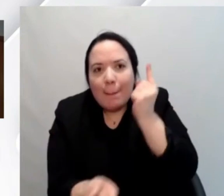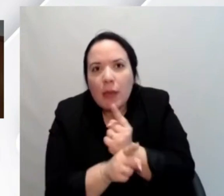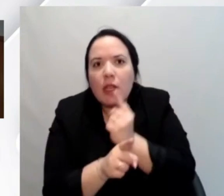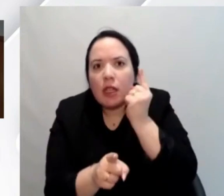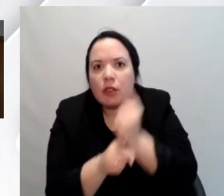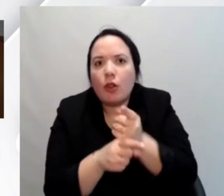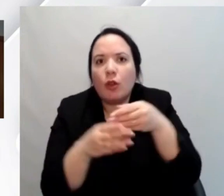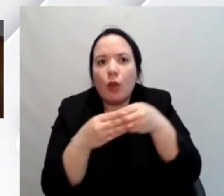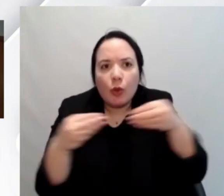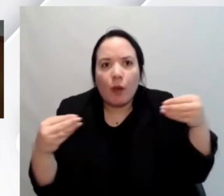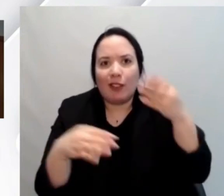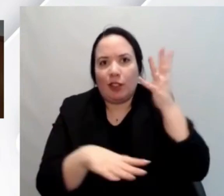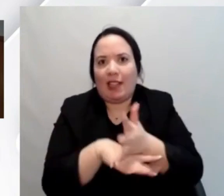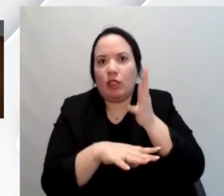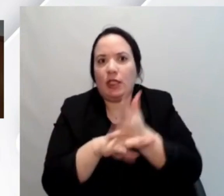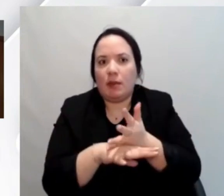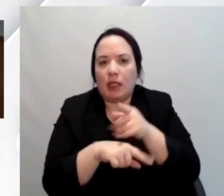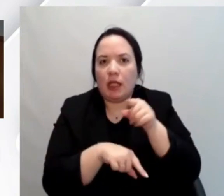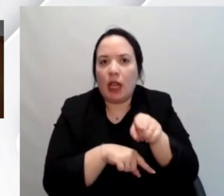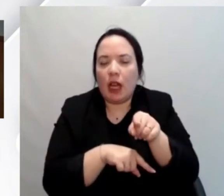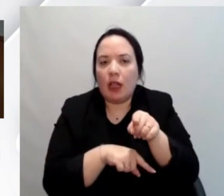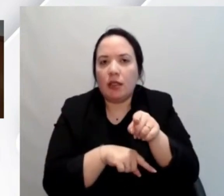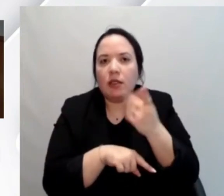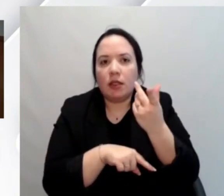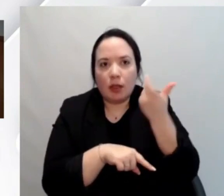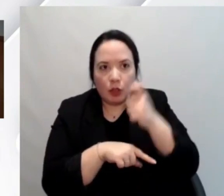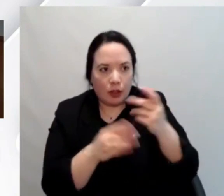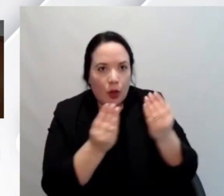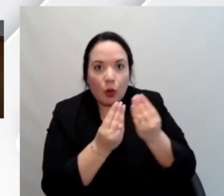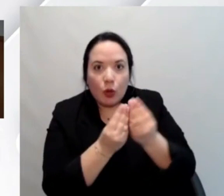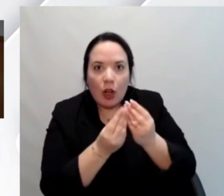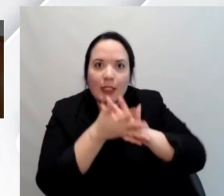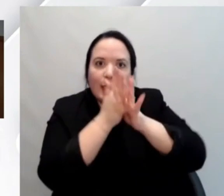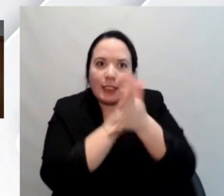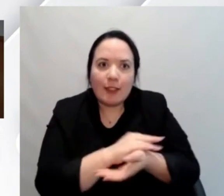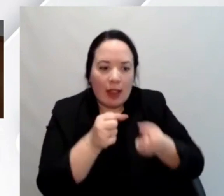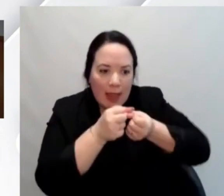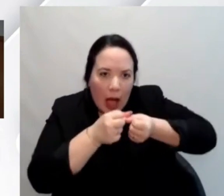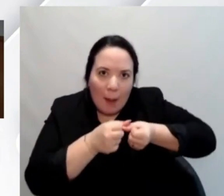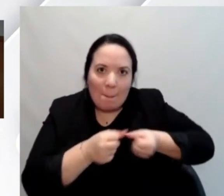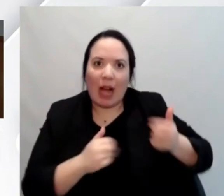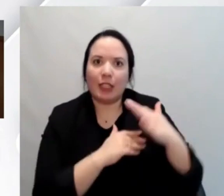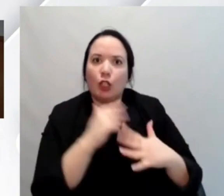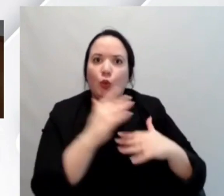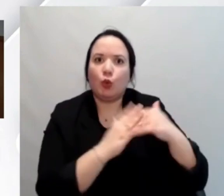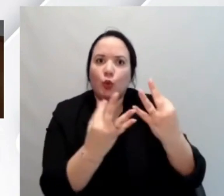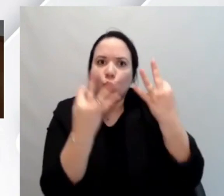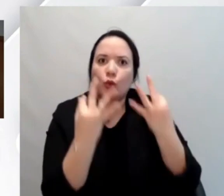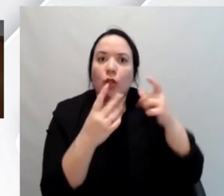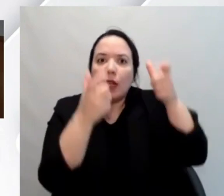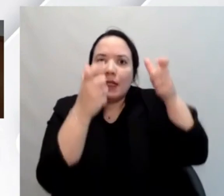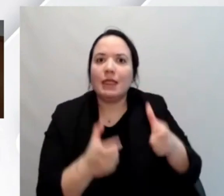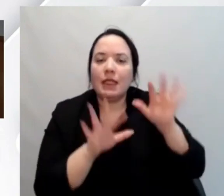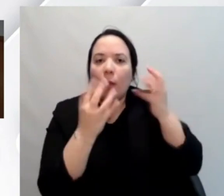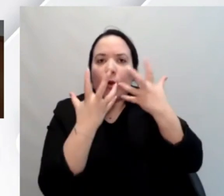professionisti dell'accessibilità per dare a loro una base strutturale seria e importante l'accessibilità e